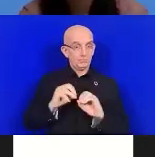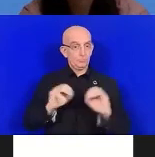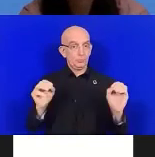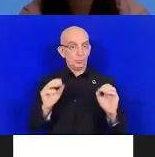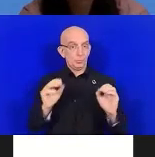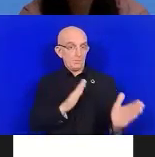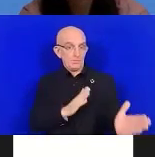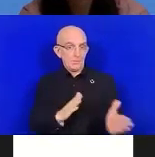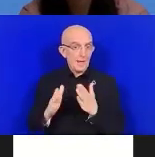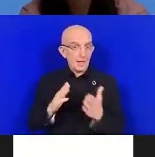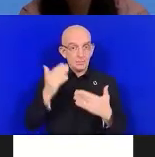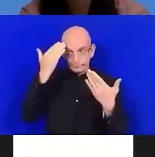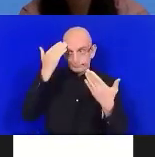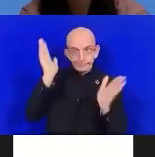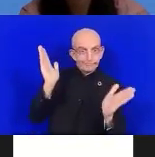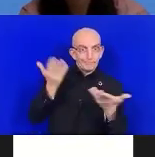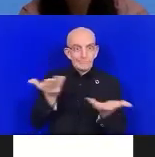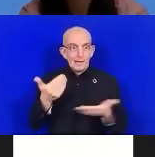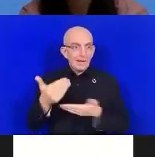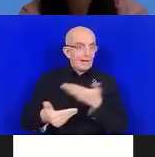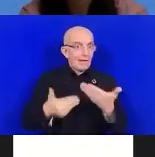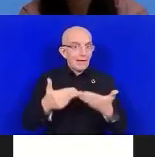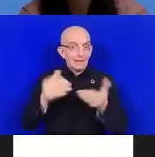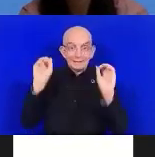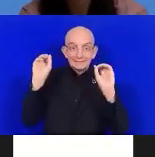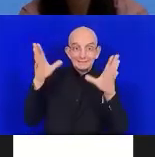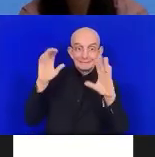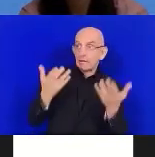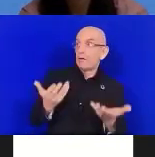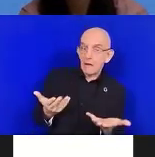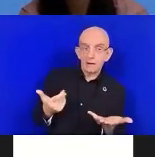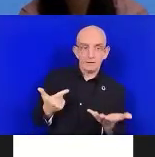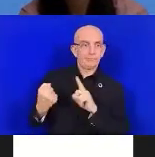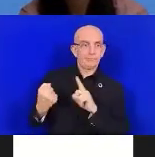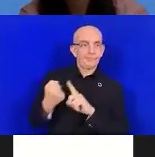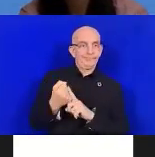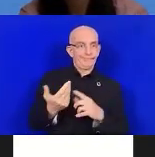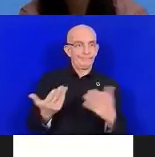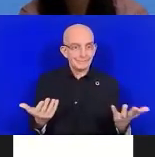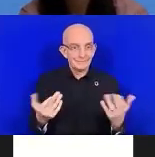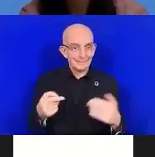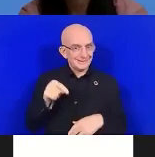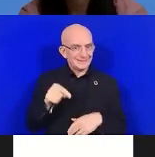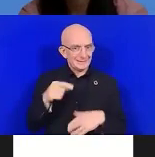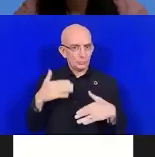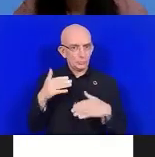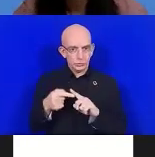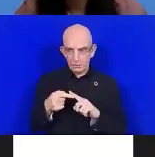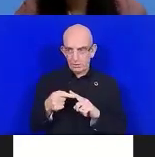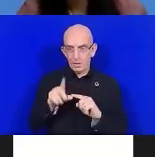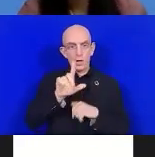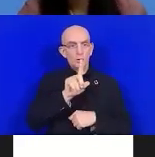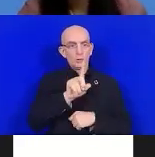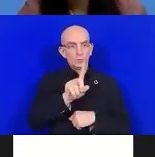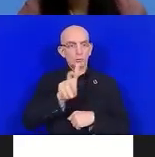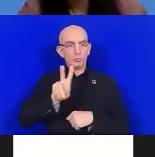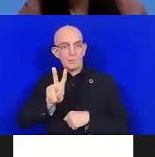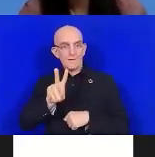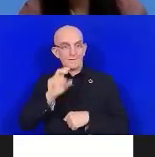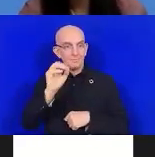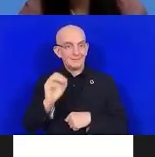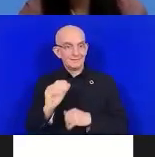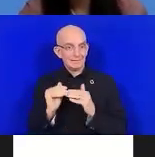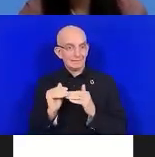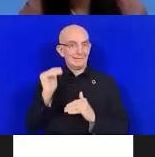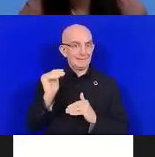résultats trouvés il y a de cela dix ans, en 2020. Il y a de